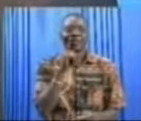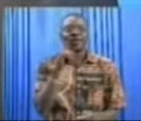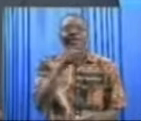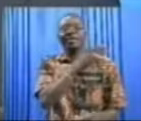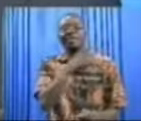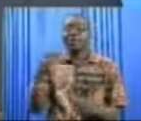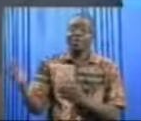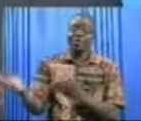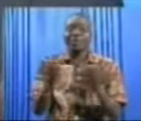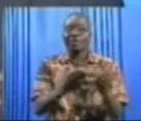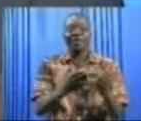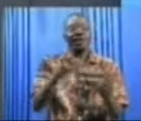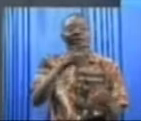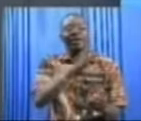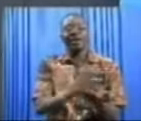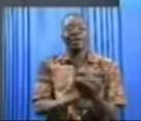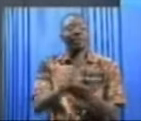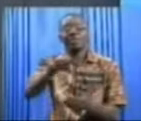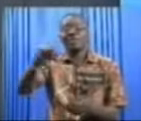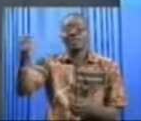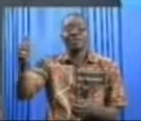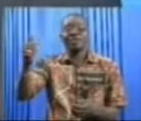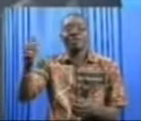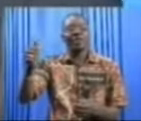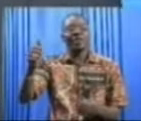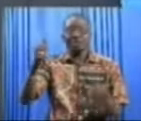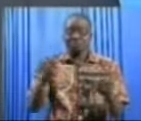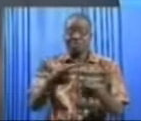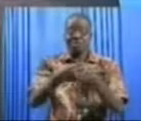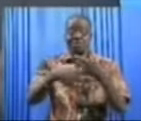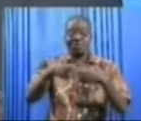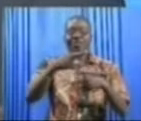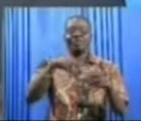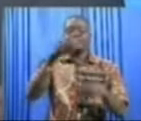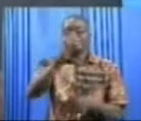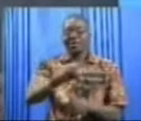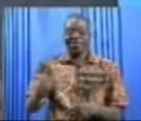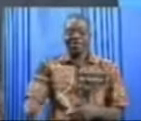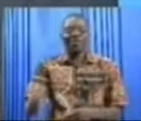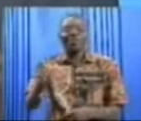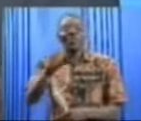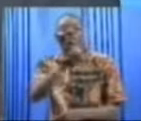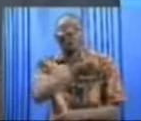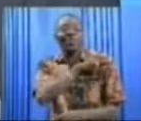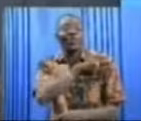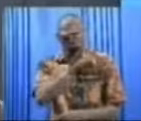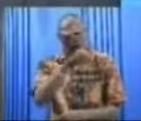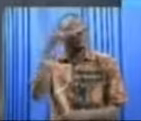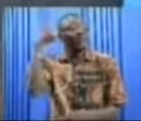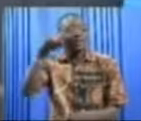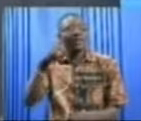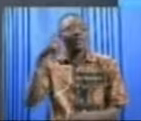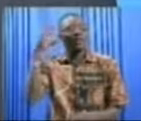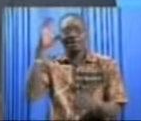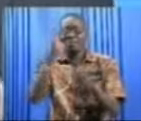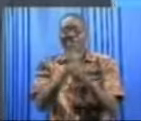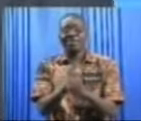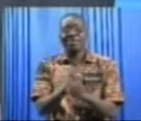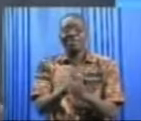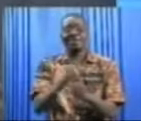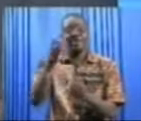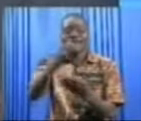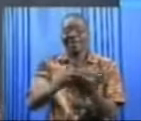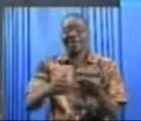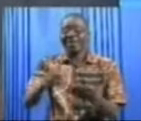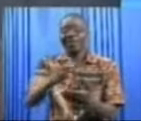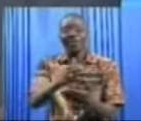remporté par Paulo Duarte et ses garçons. Maintenant, le retour, c à Ouaga. Paul Putt aussi a une petite révanche à prendre quelque part. Parce